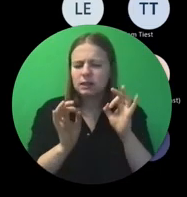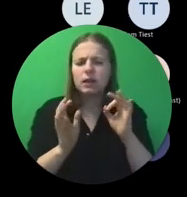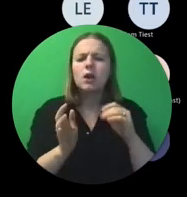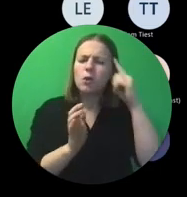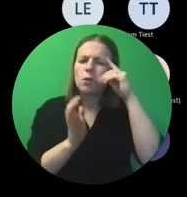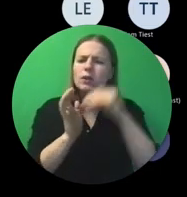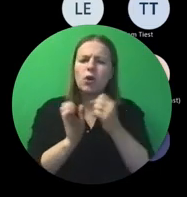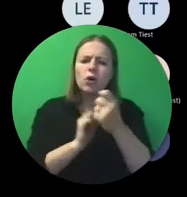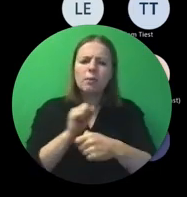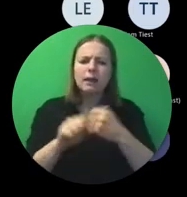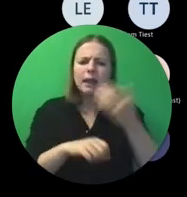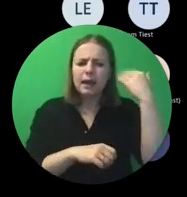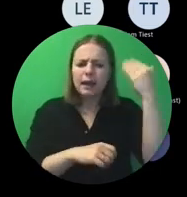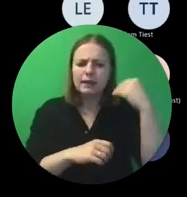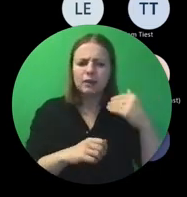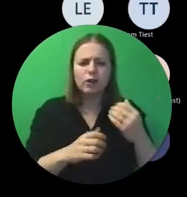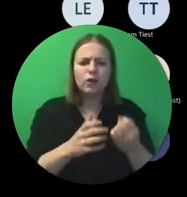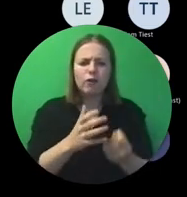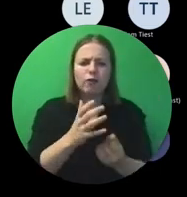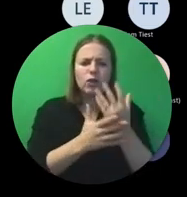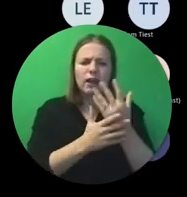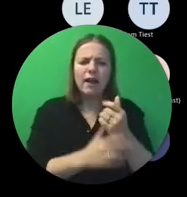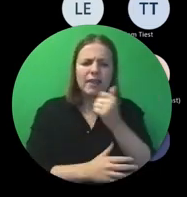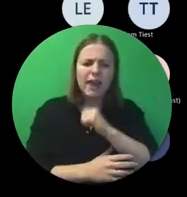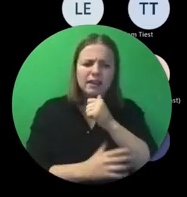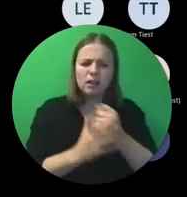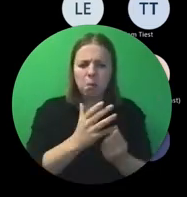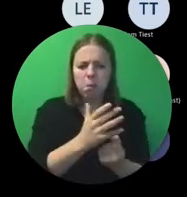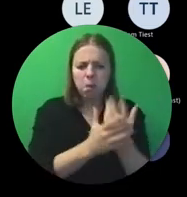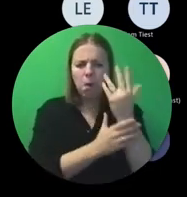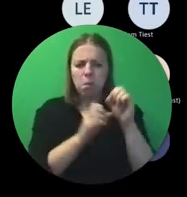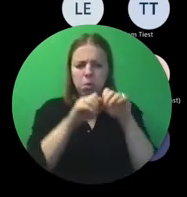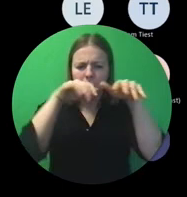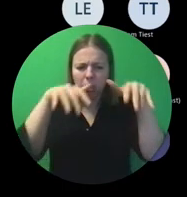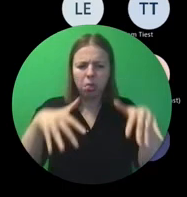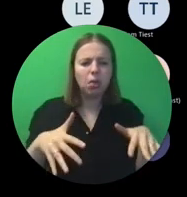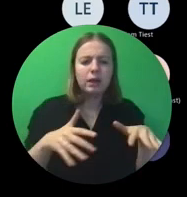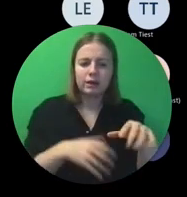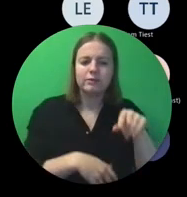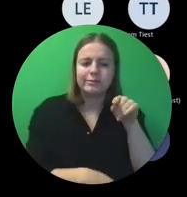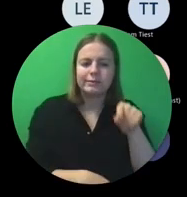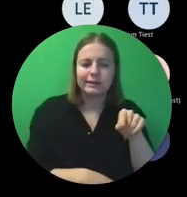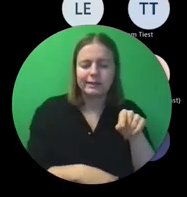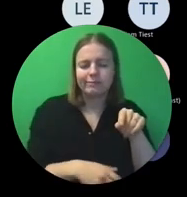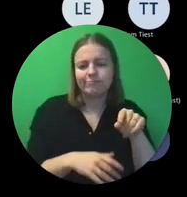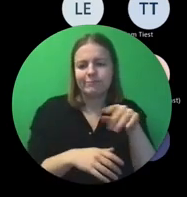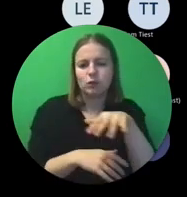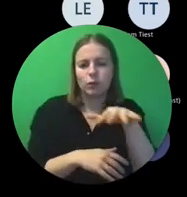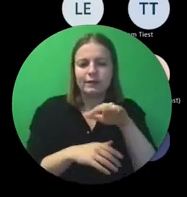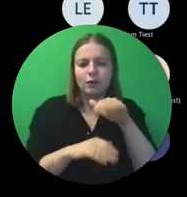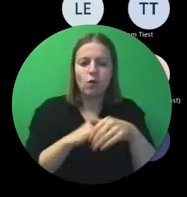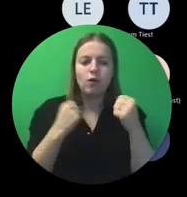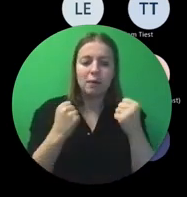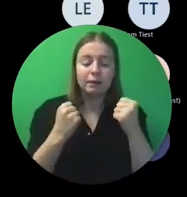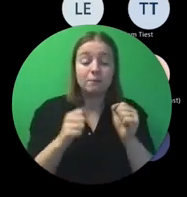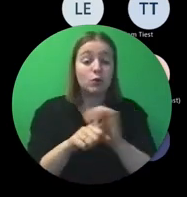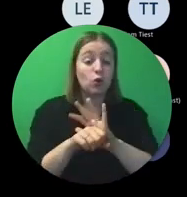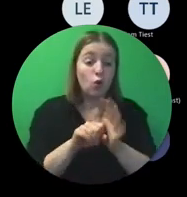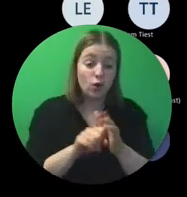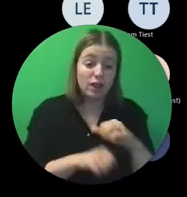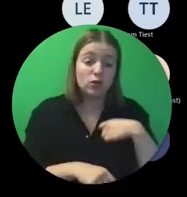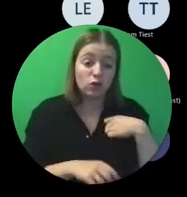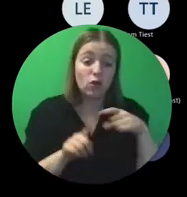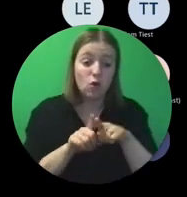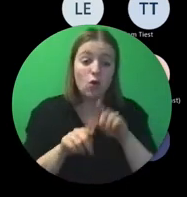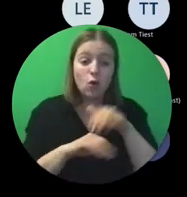geleden, uitbarsting, vulkaan in IJsland, dat zijn zo zaken overmacht. Corona uiteraard ook,